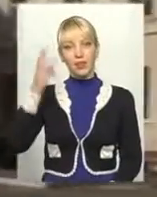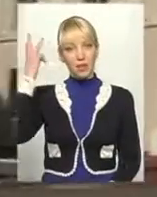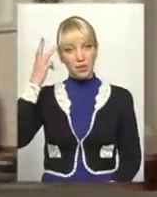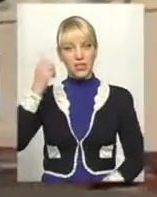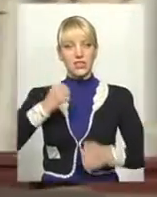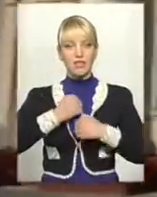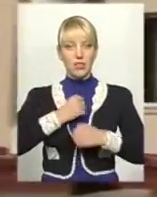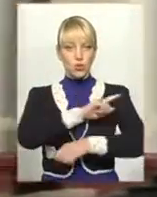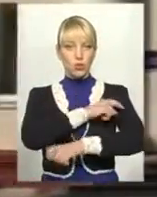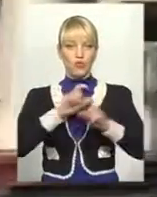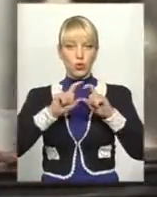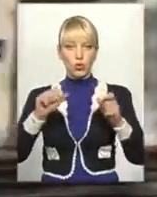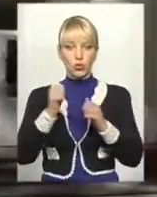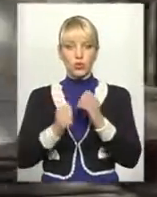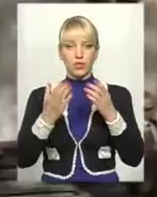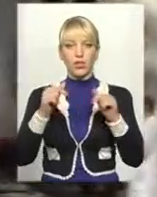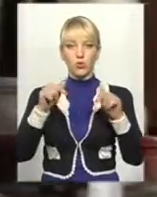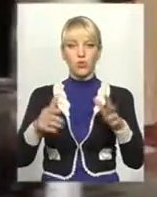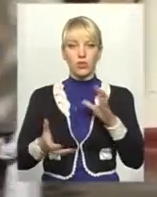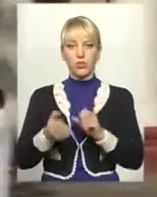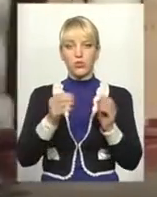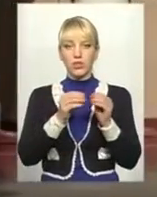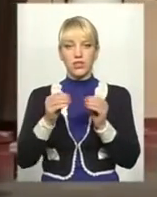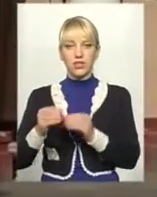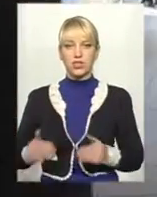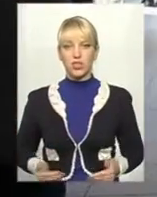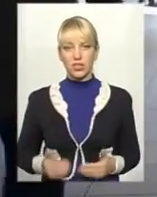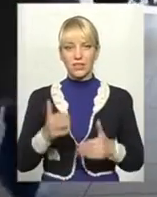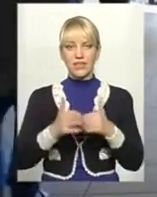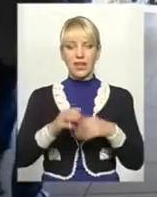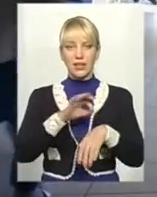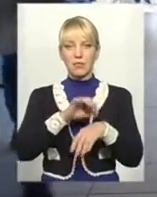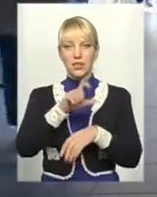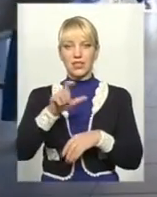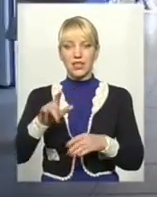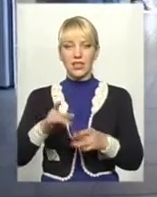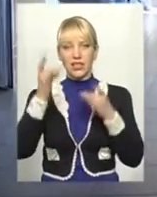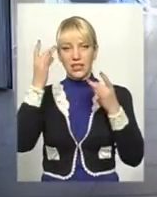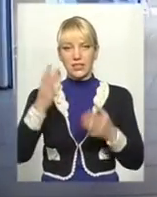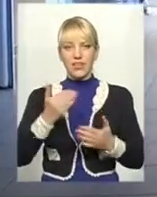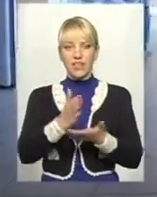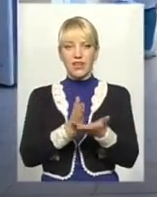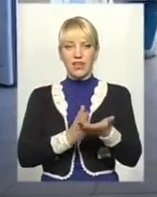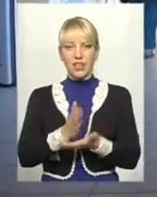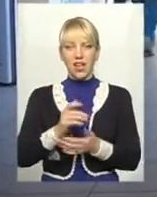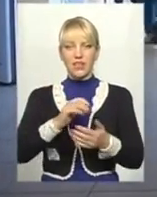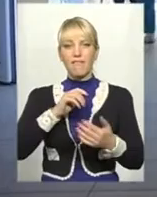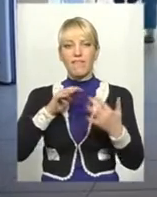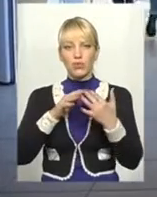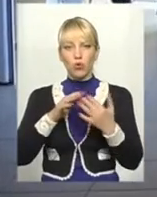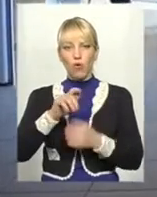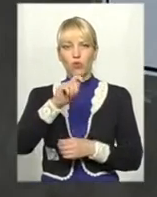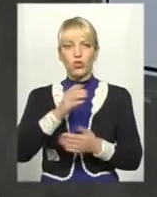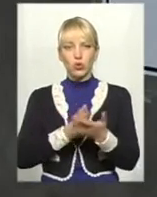Київвійськовий госпіталь. Щодня тут рятують десятки життів. Серед пацієнтів і цивільні, і ветерани військової служби, і бійці АТО.